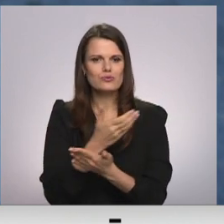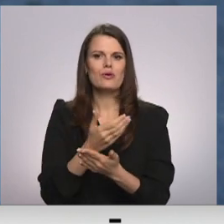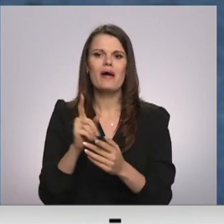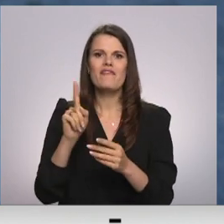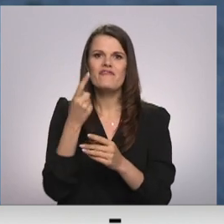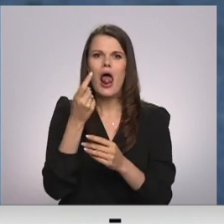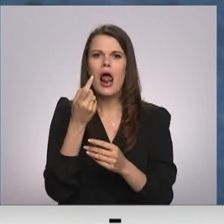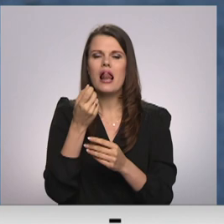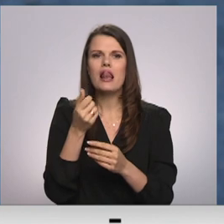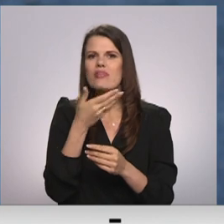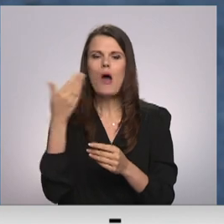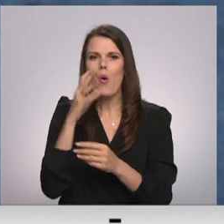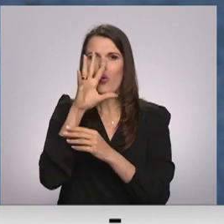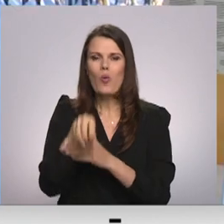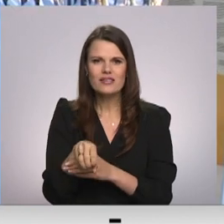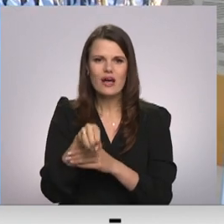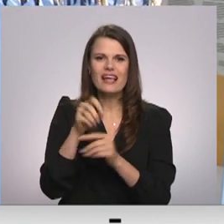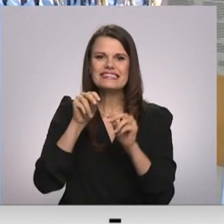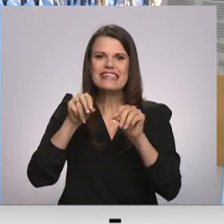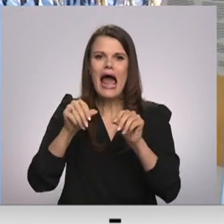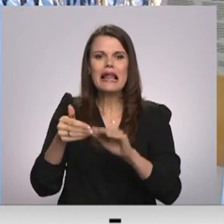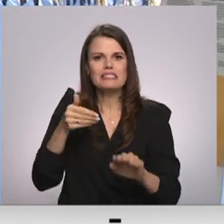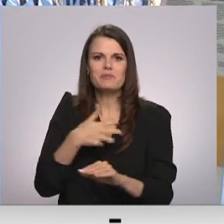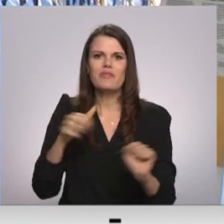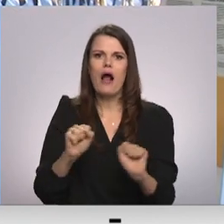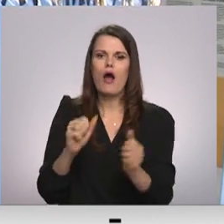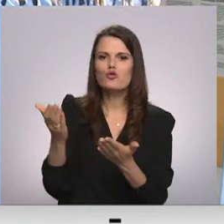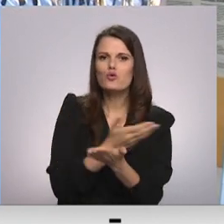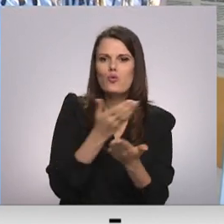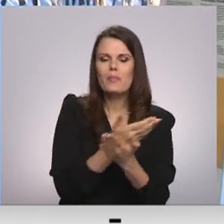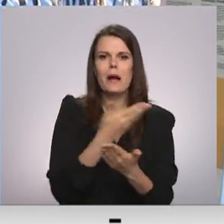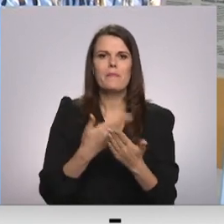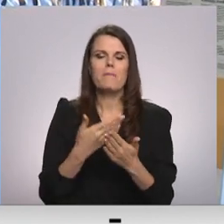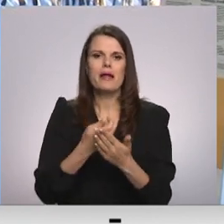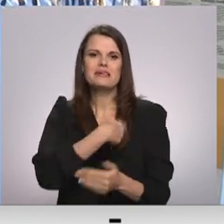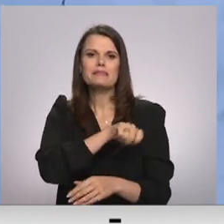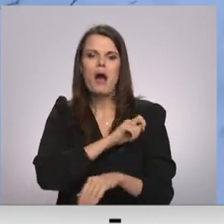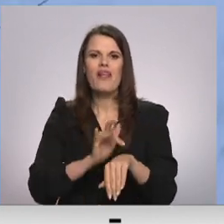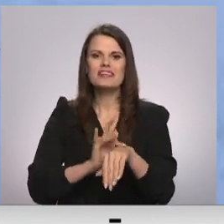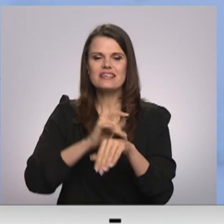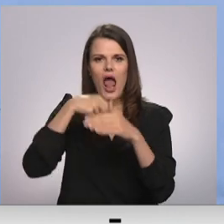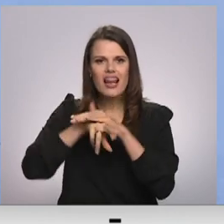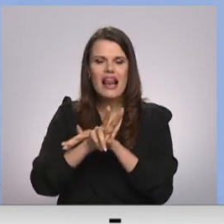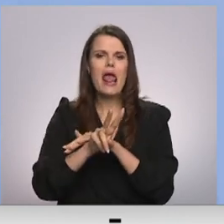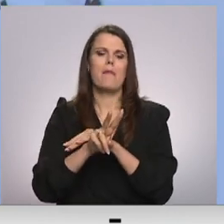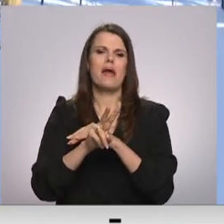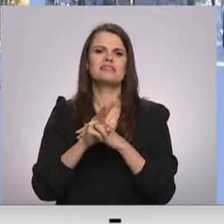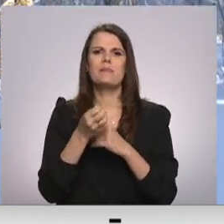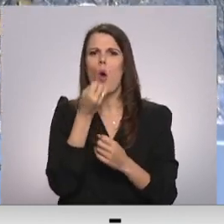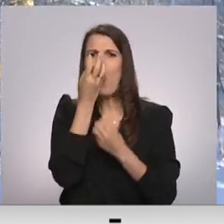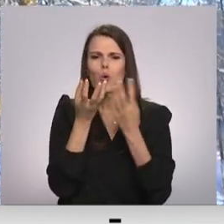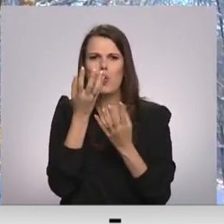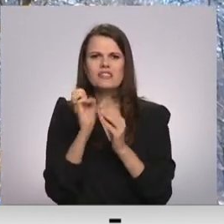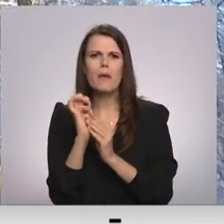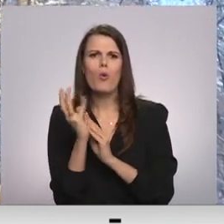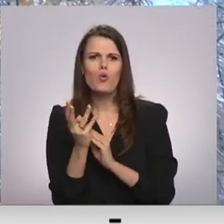noziedējušas un izsējušās. Vides objekti veltīti Spānijas kailgliemezi, ošlapu kļavai, krokainēja rozēja kāpu zonā un